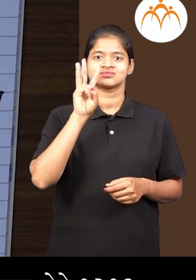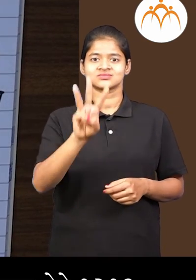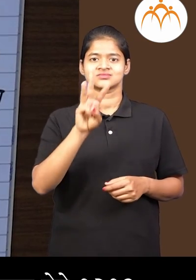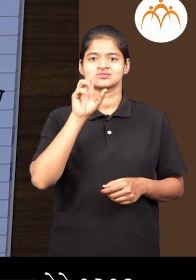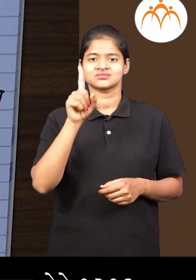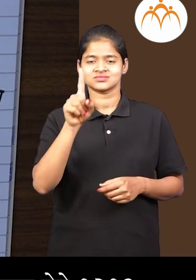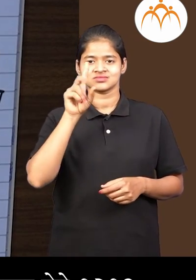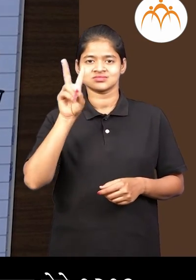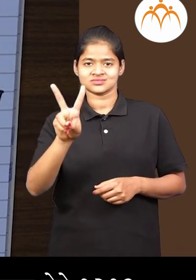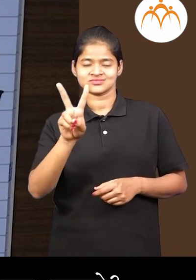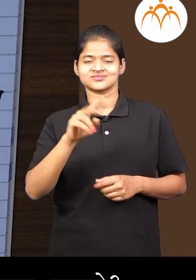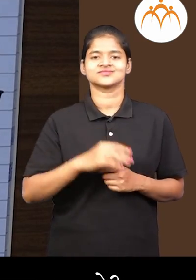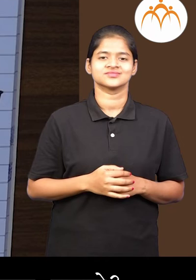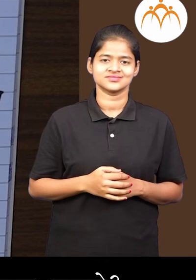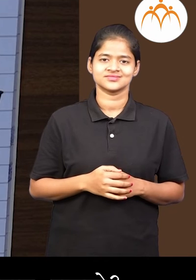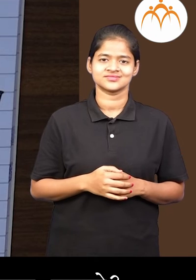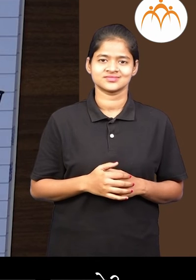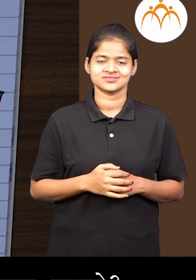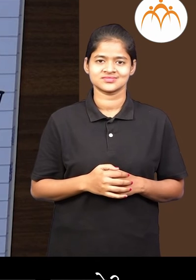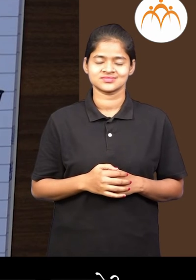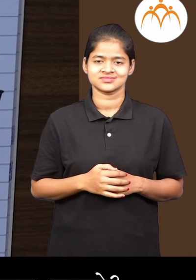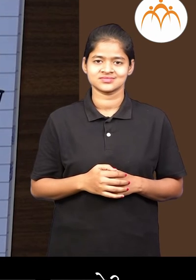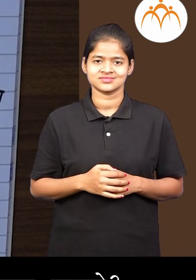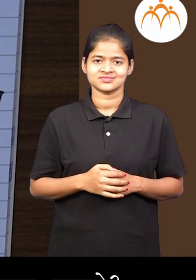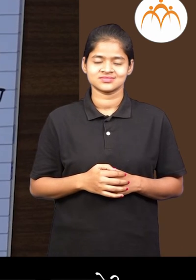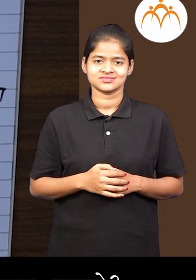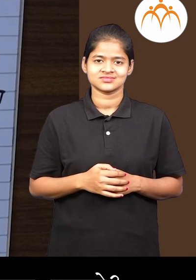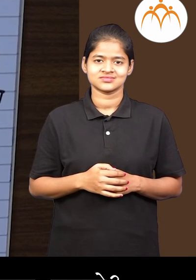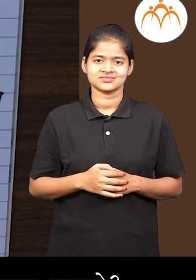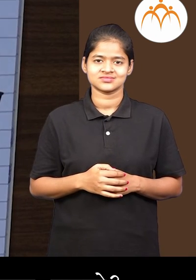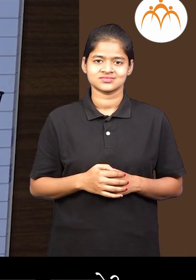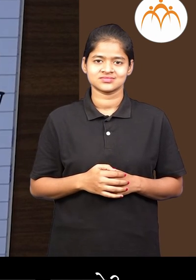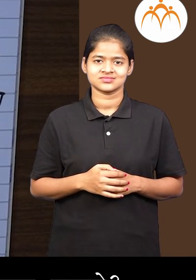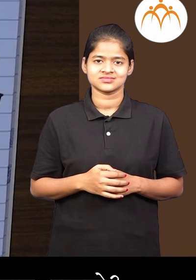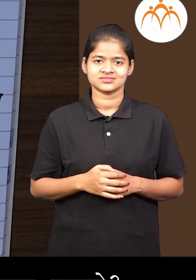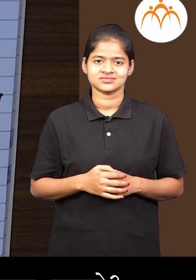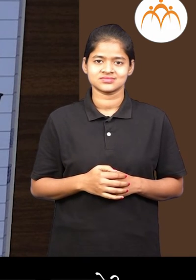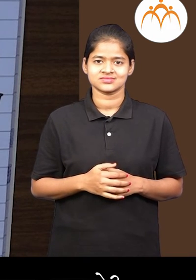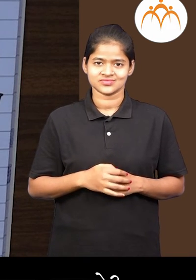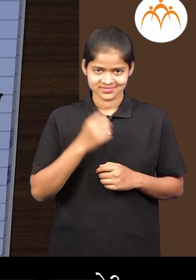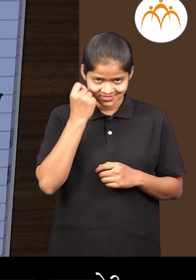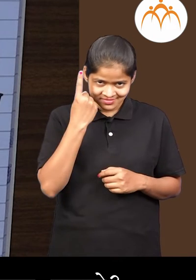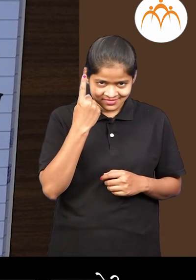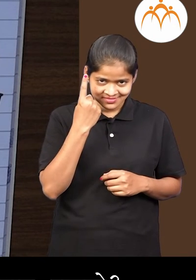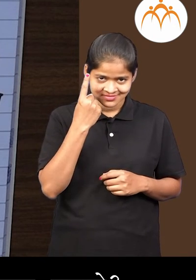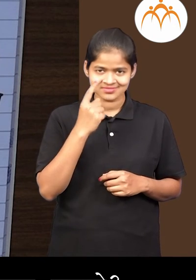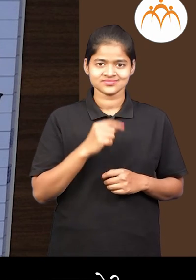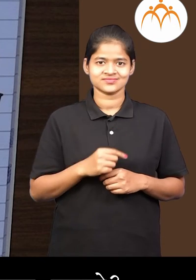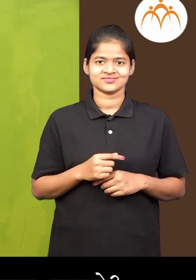10312 मनजे 10312 एवडे लोक त्या गावात रहतात कल